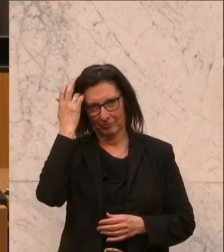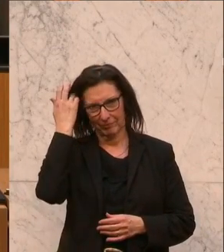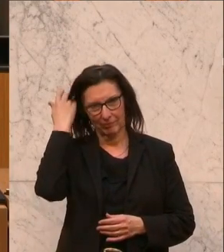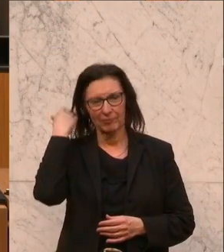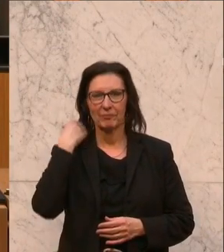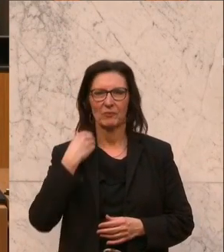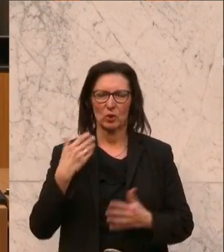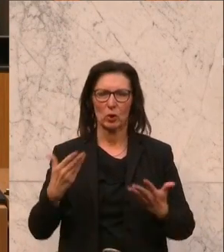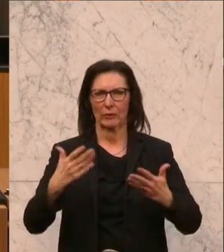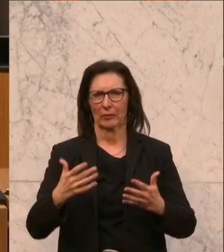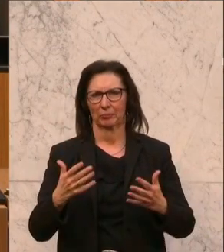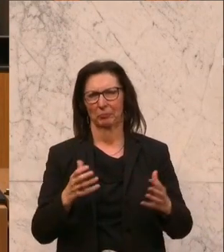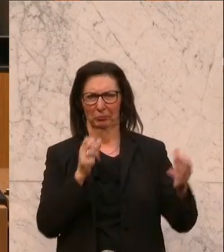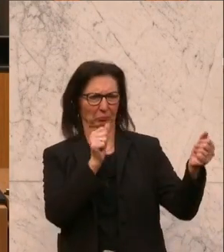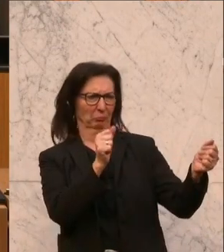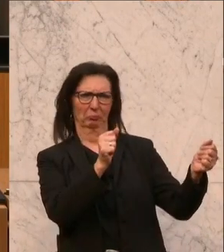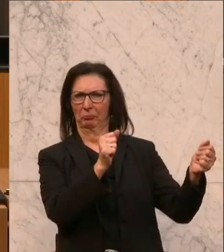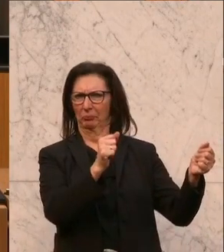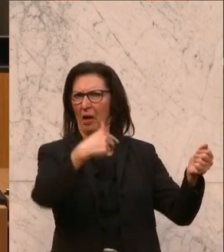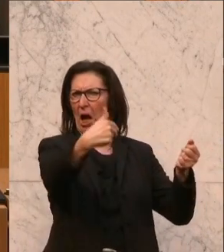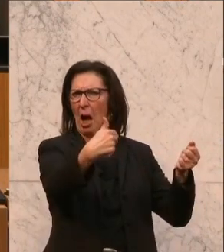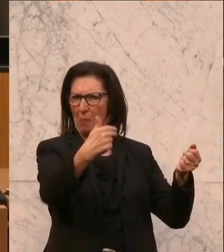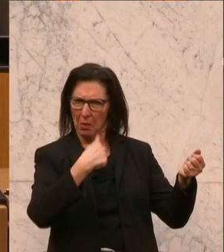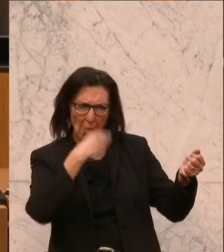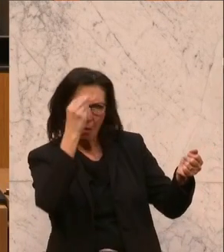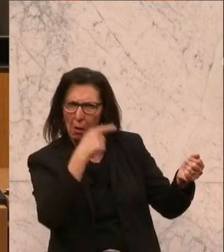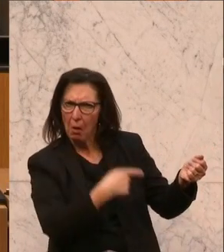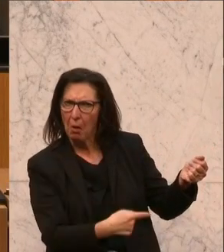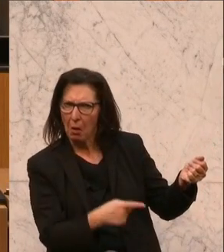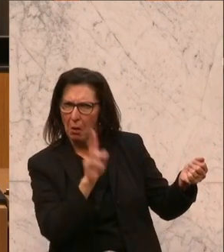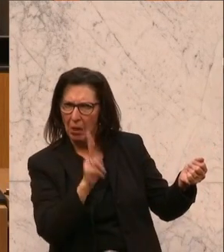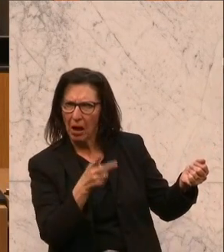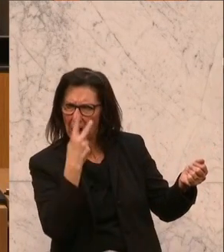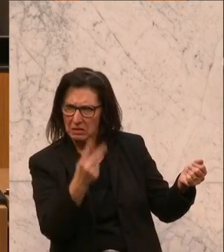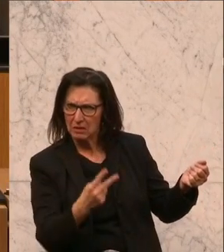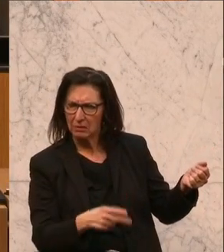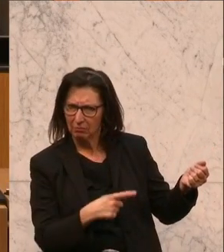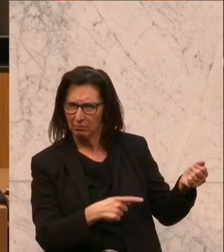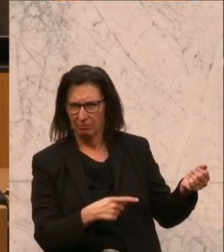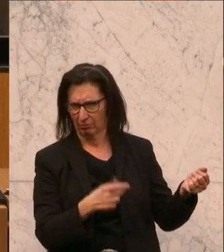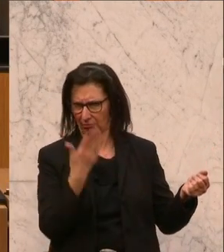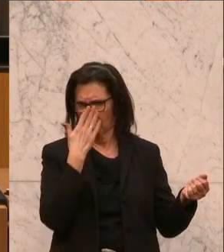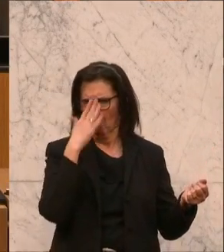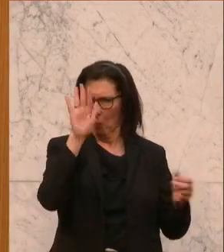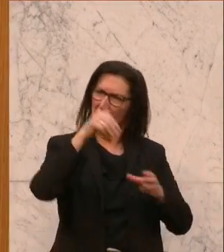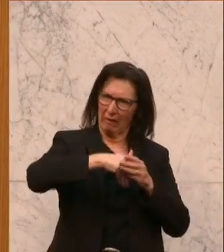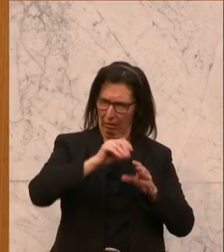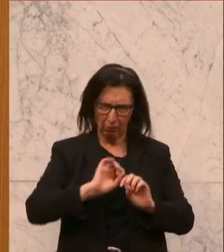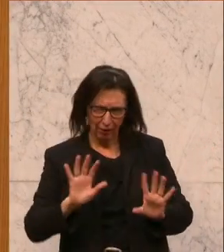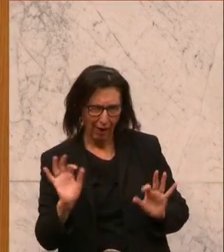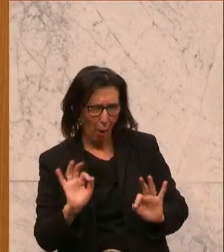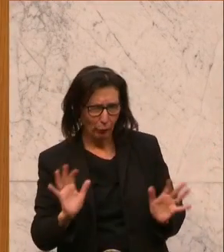So, ich halte so eine Kamera. Ich glaube, man kann sehen. Ich glaube, die Botschaft ist klar. Das darf erscheint nicht zu halten. Bitte?